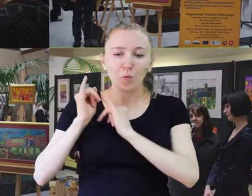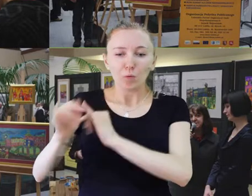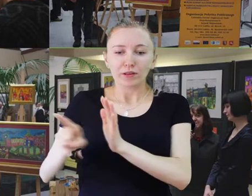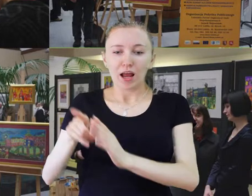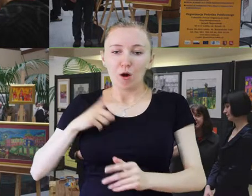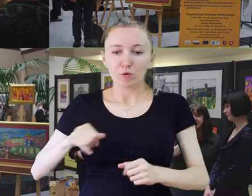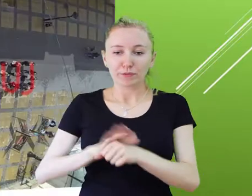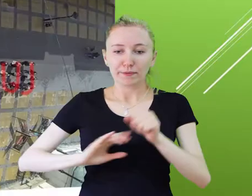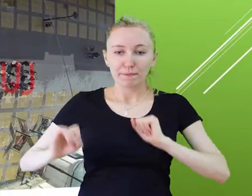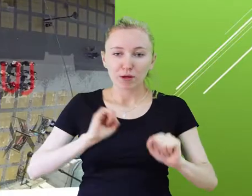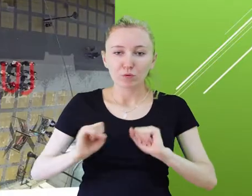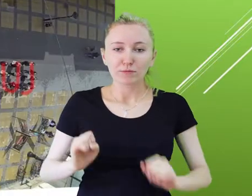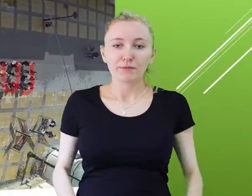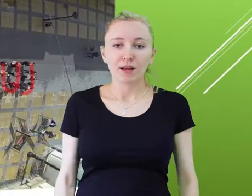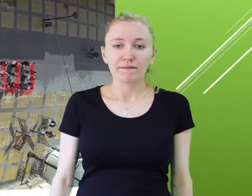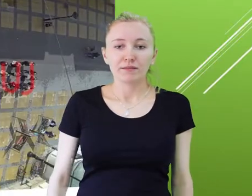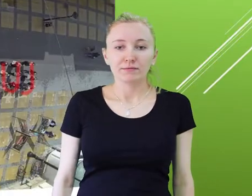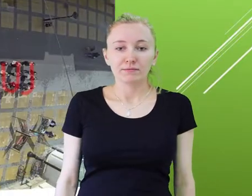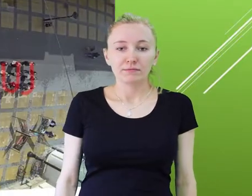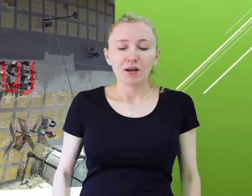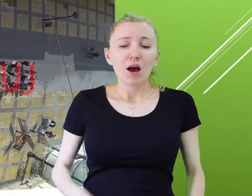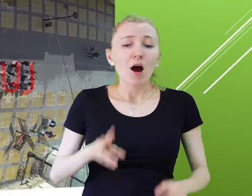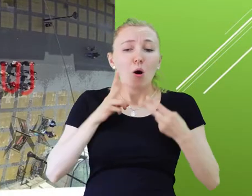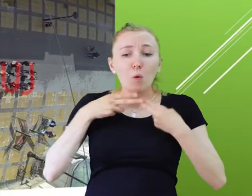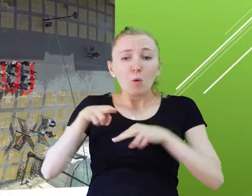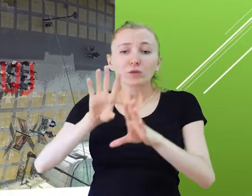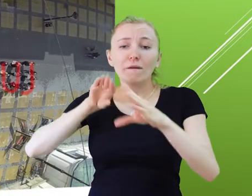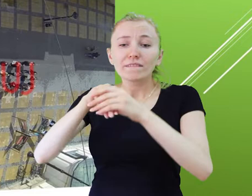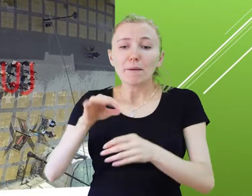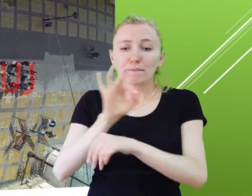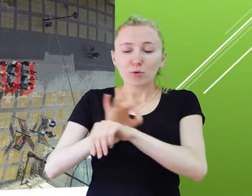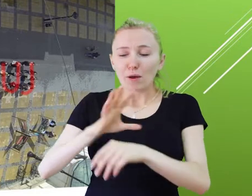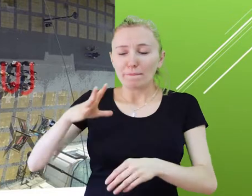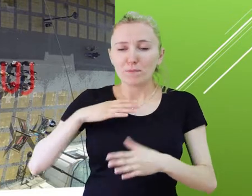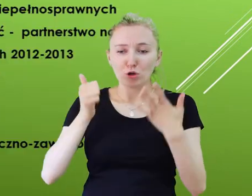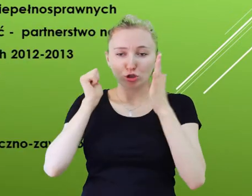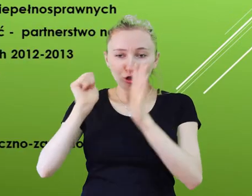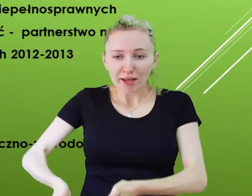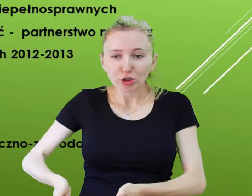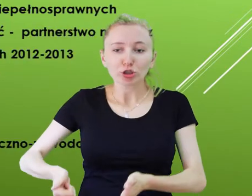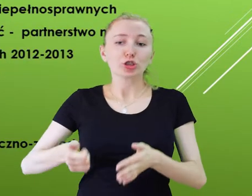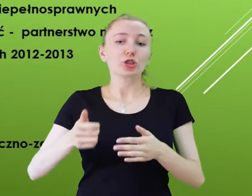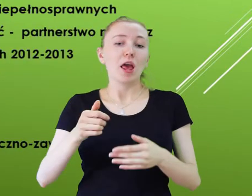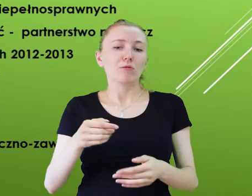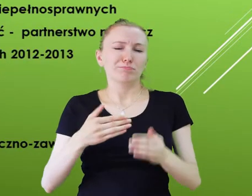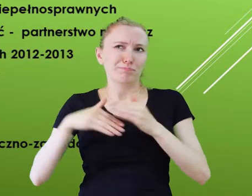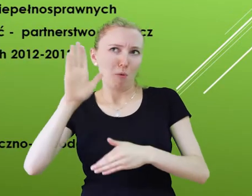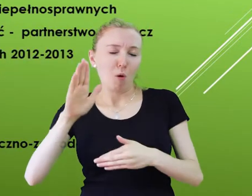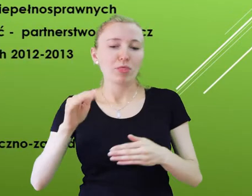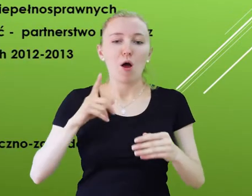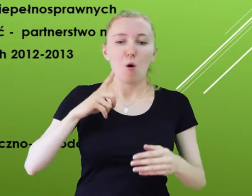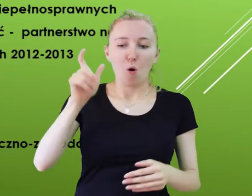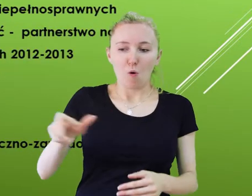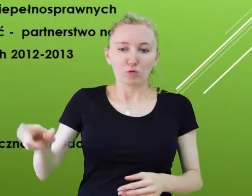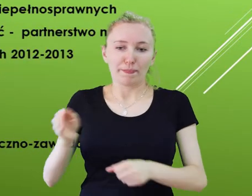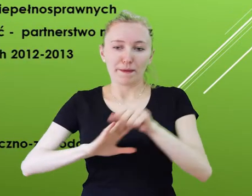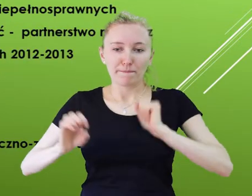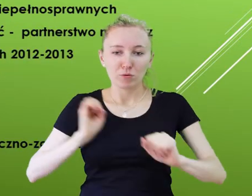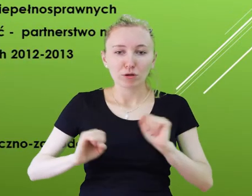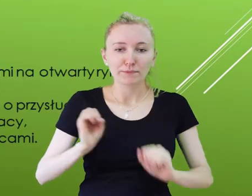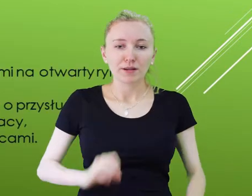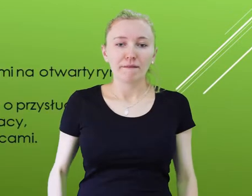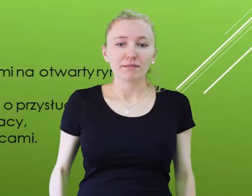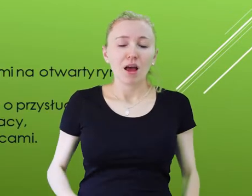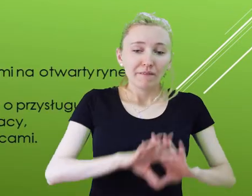osób niepełnosprawnych. Wzięło w nich bezpośredni udział ponad 6000 osób ze środowiska osób niepełnosprawnych.